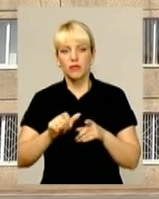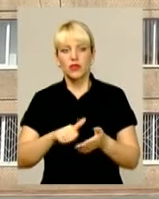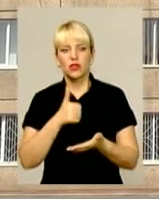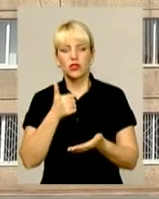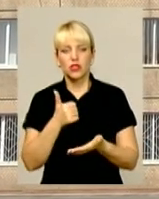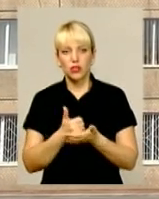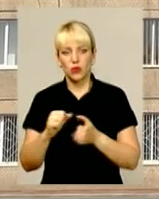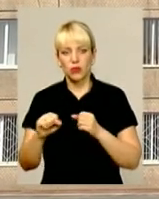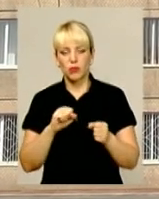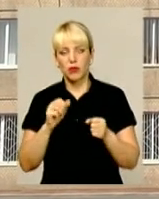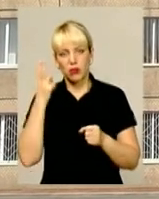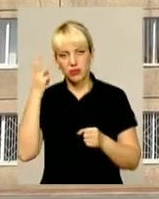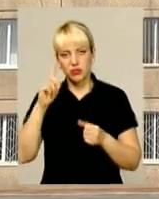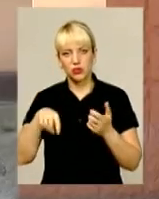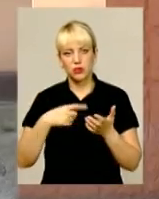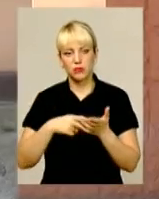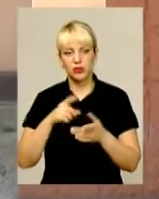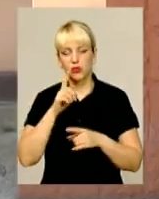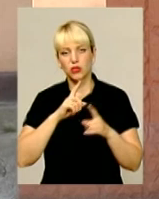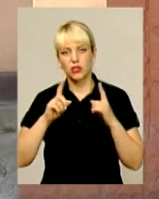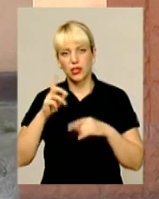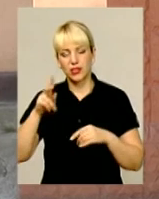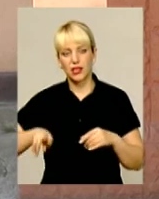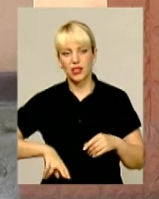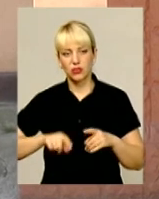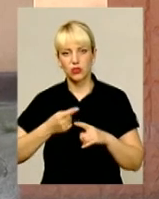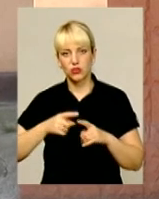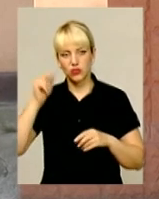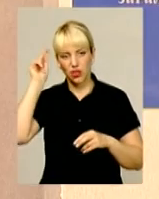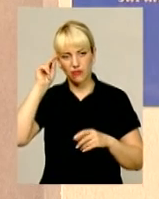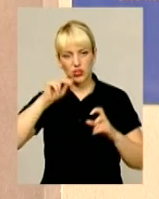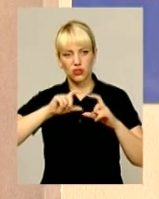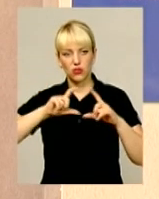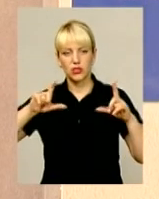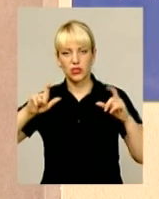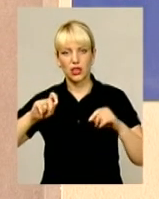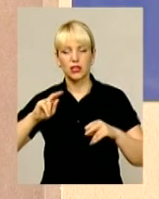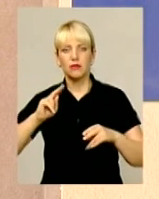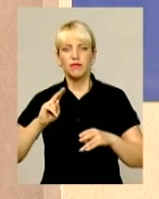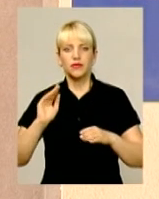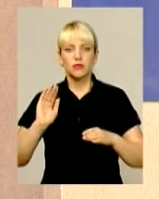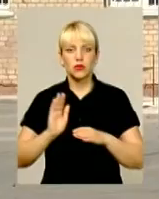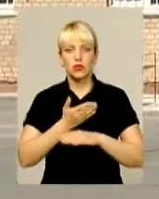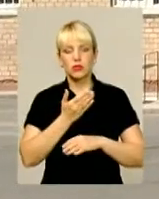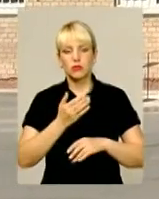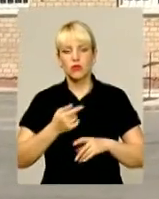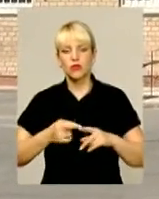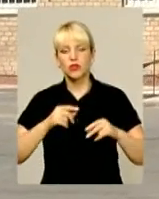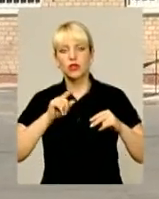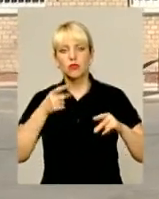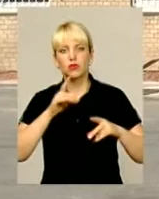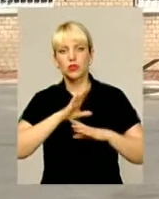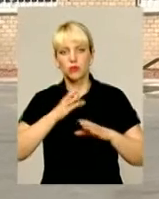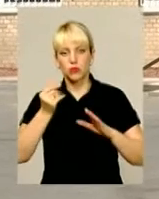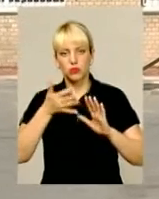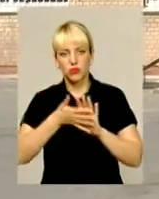Хмельницької міської ради Романа Миколаєва, директор цього навчального закладу, позбувся посади, бо не освоїв кошти на ремонт